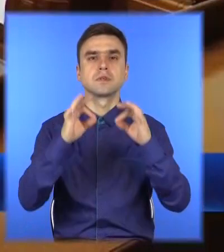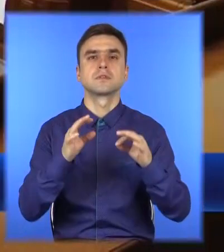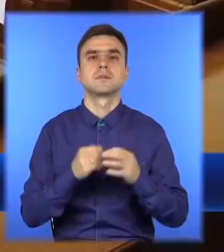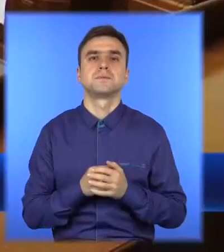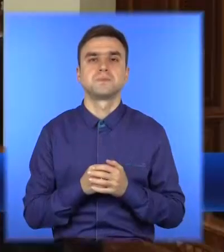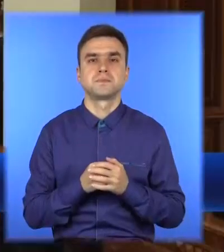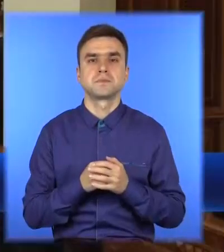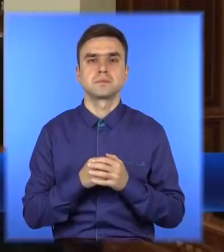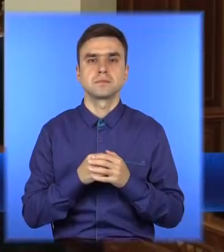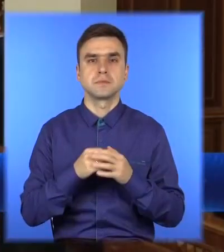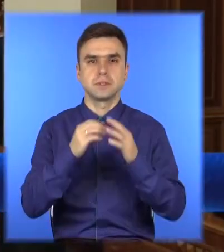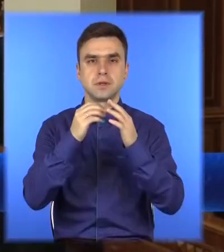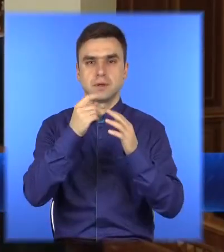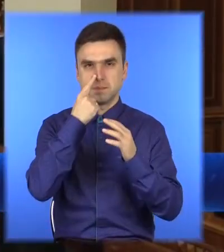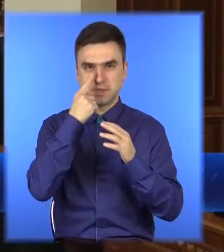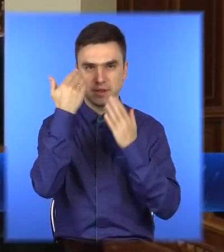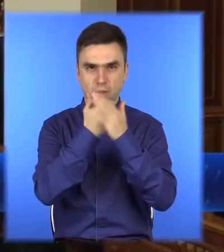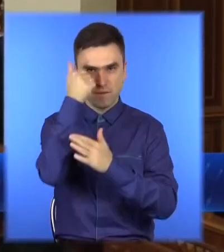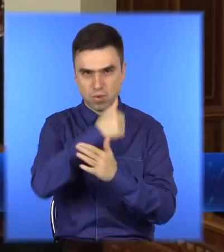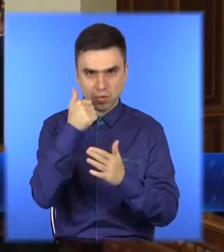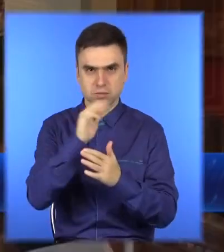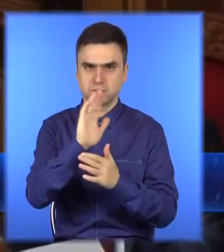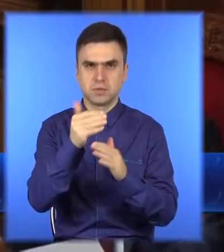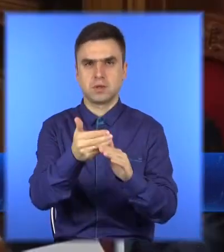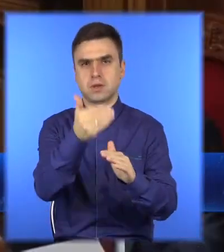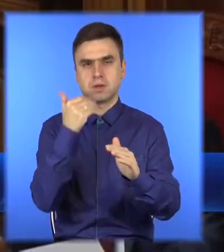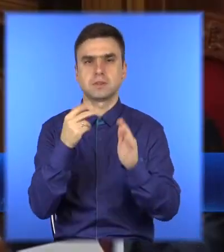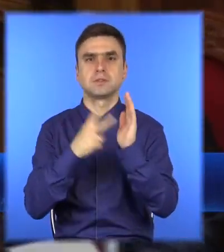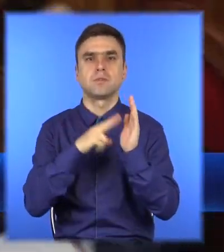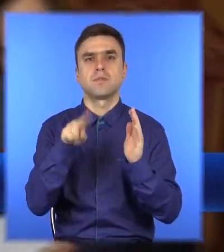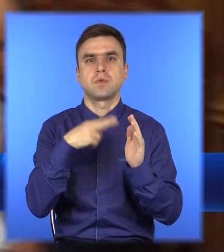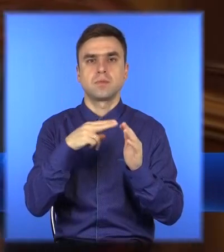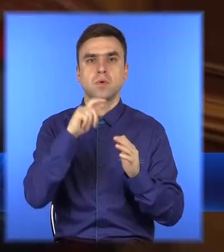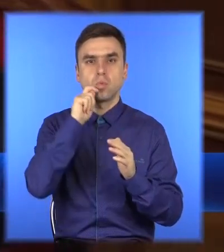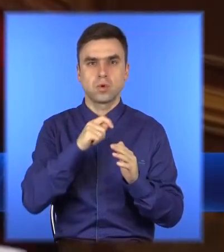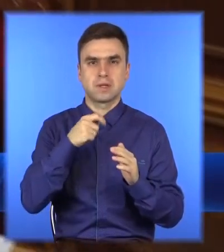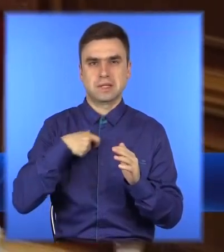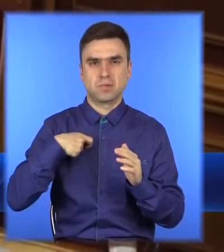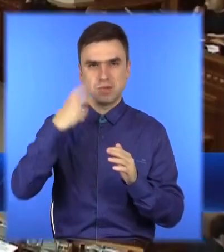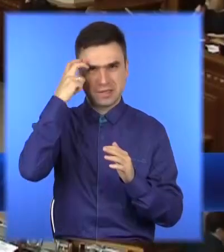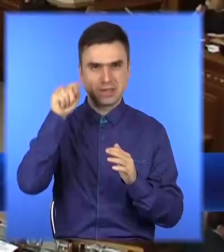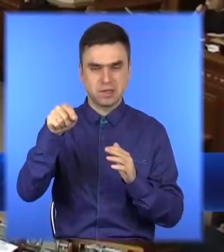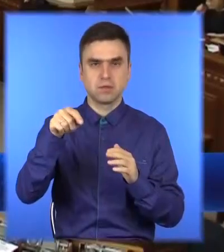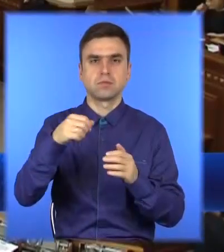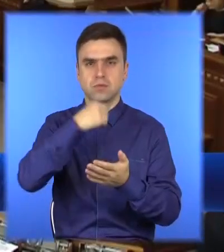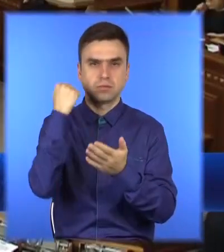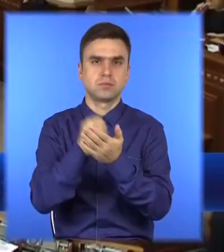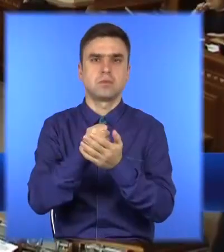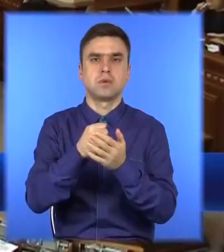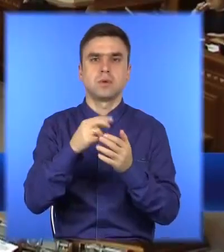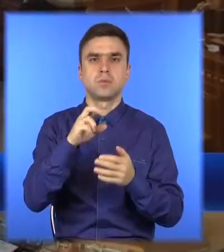Дивіться о 21-й. Не під ялинку. Вночі 7 грудня український парламент ухвалив Держбюджет